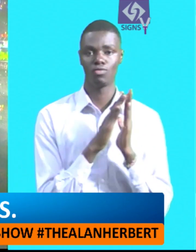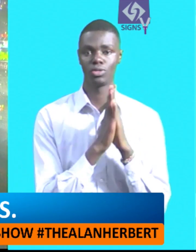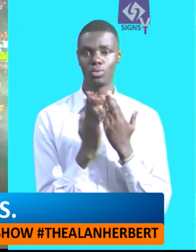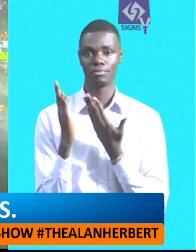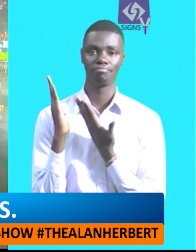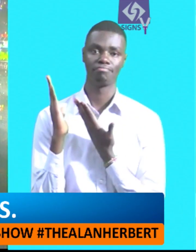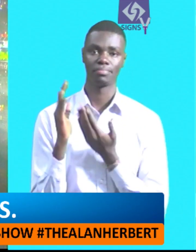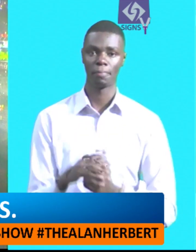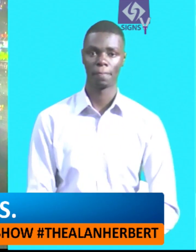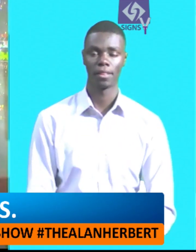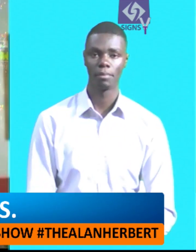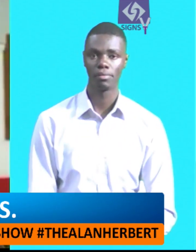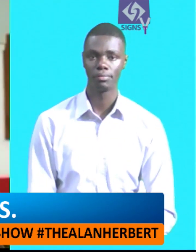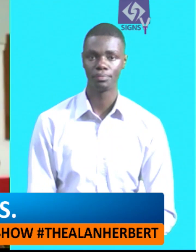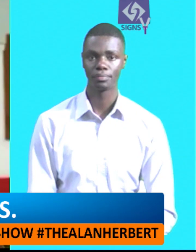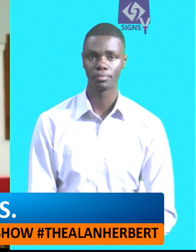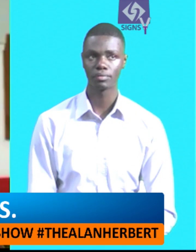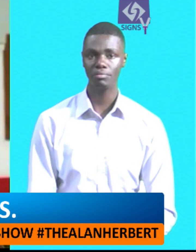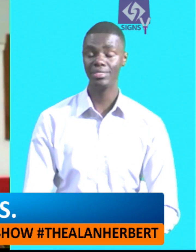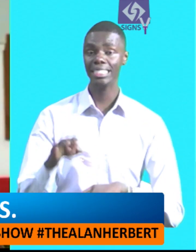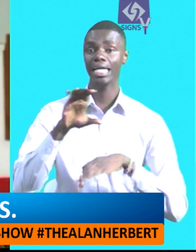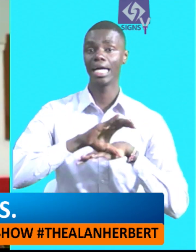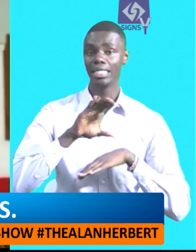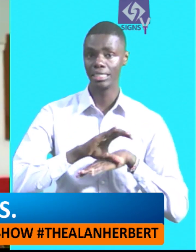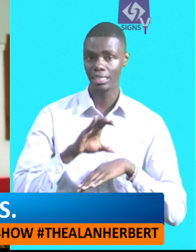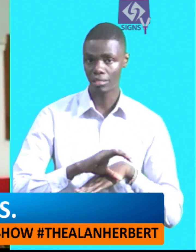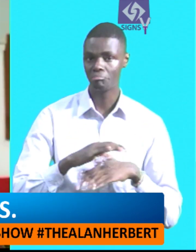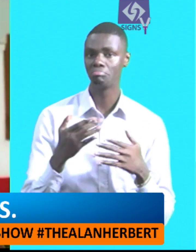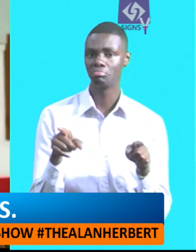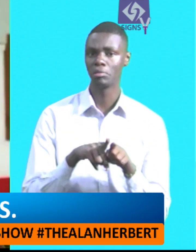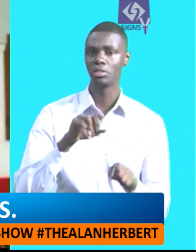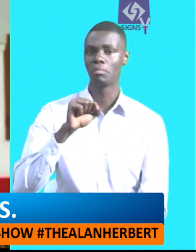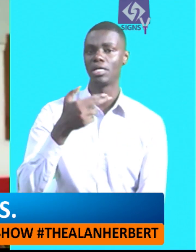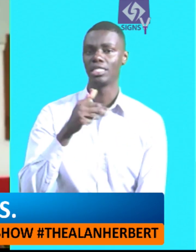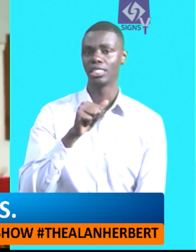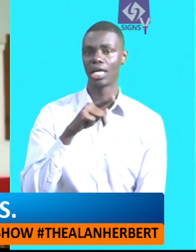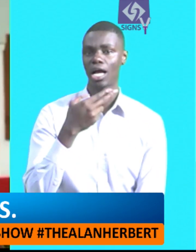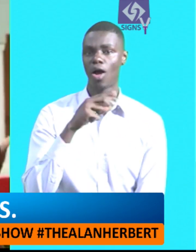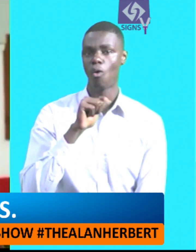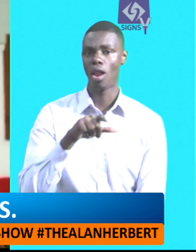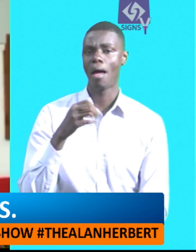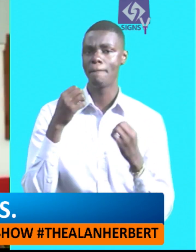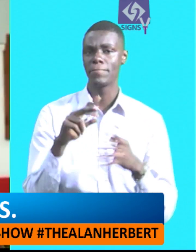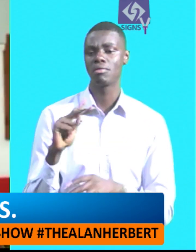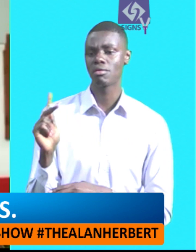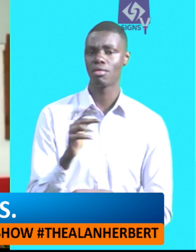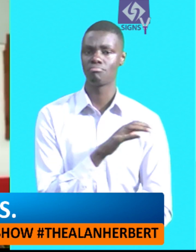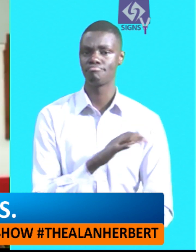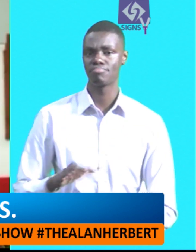ata kanisani kuna changamoto wakenya wengi wakwisto